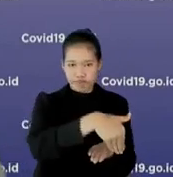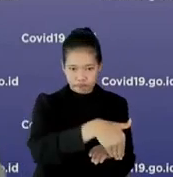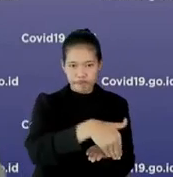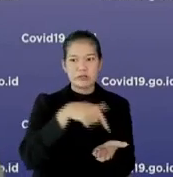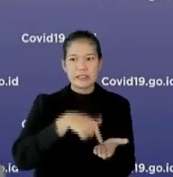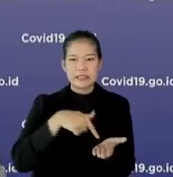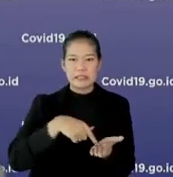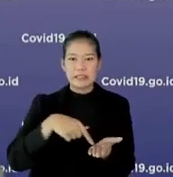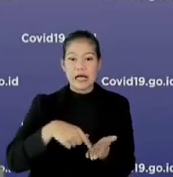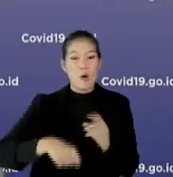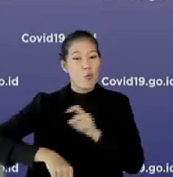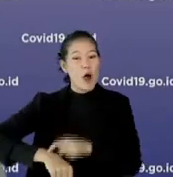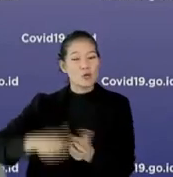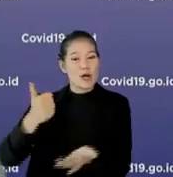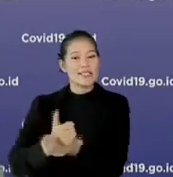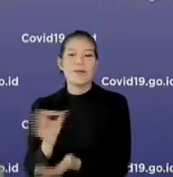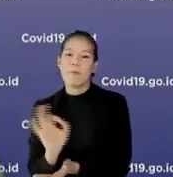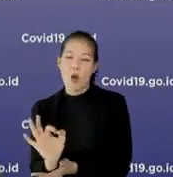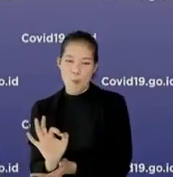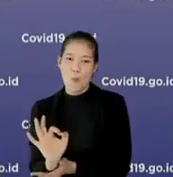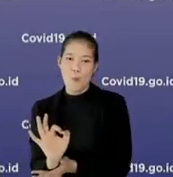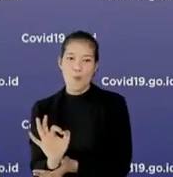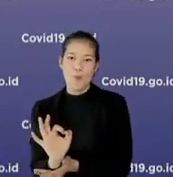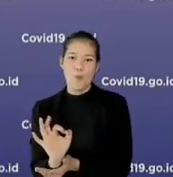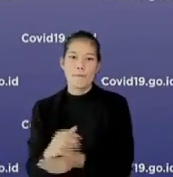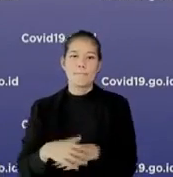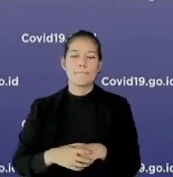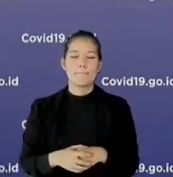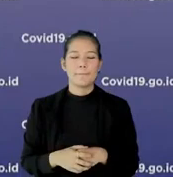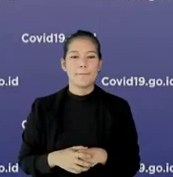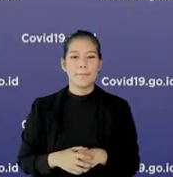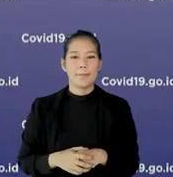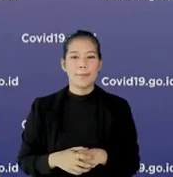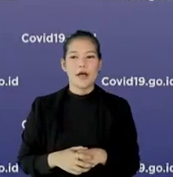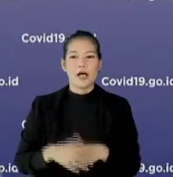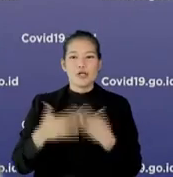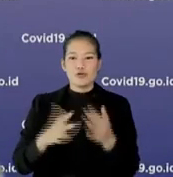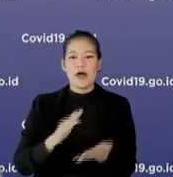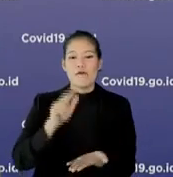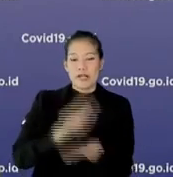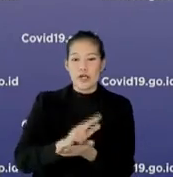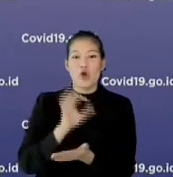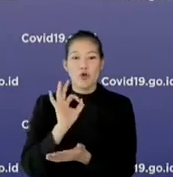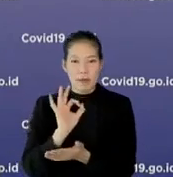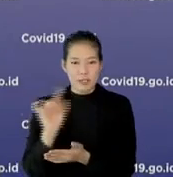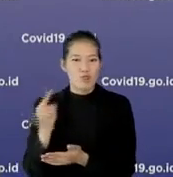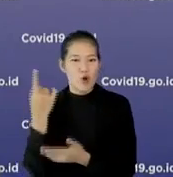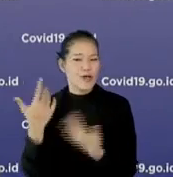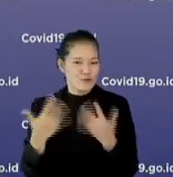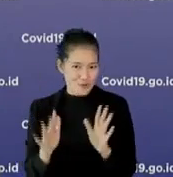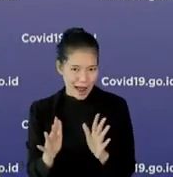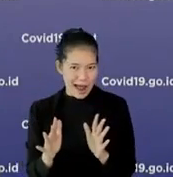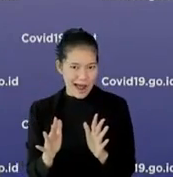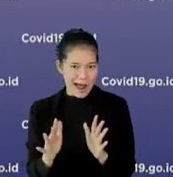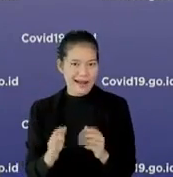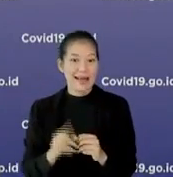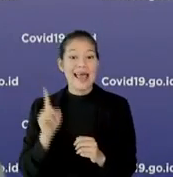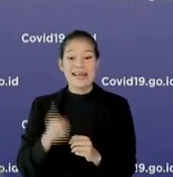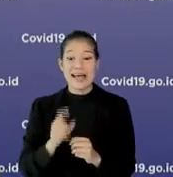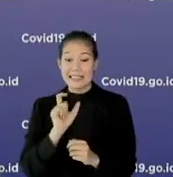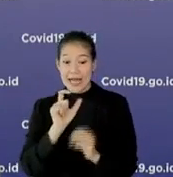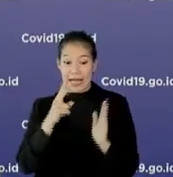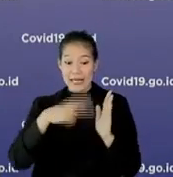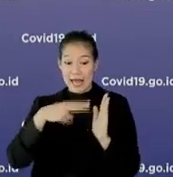memang belum bisa real time, kalau kita lihat, sudah verifikasi otomatis, sudah mulai dilakukan. Pada saat